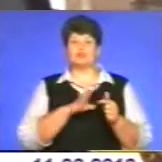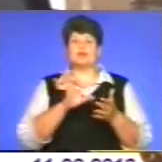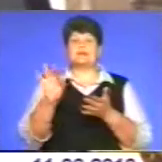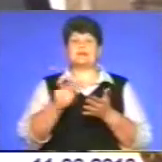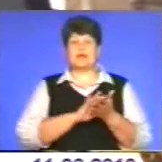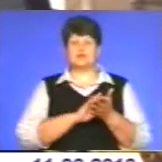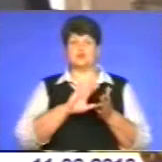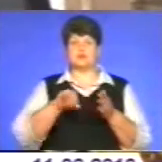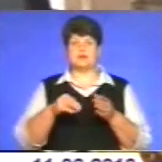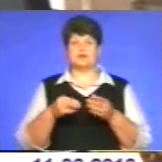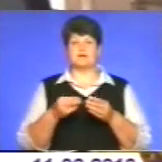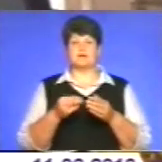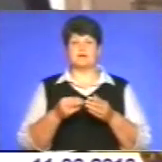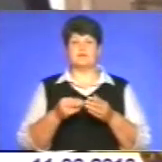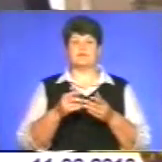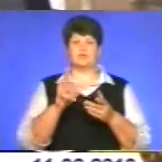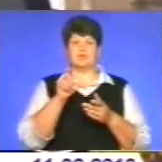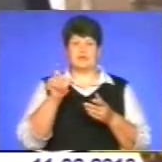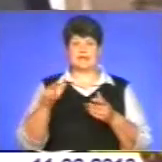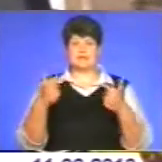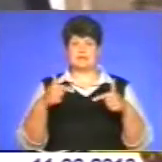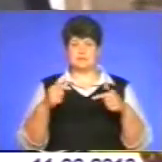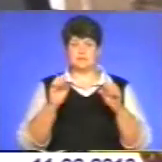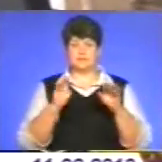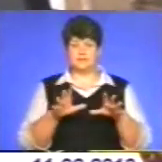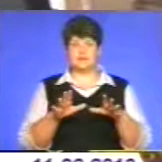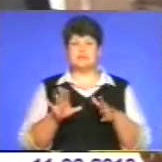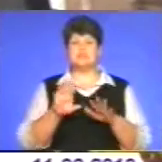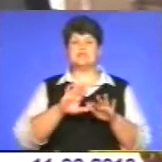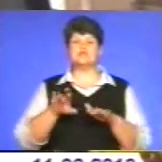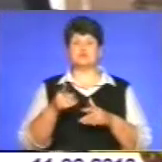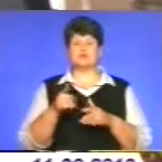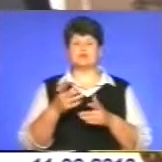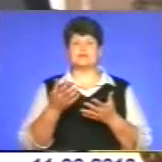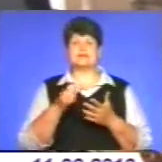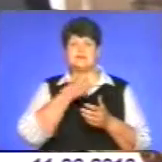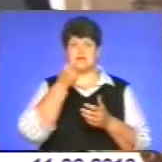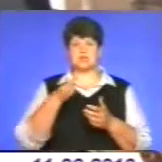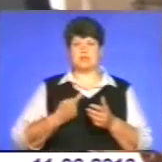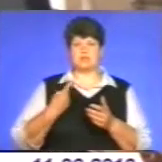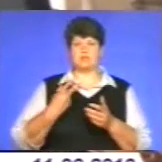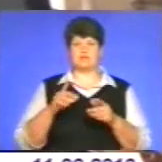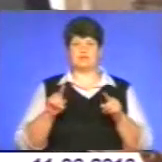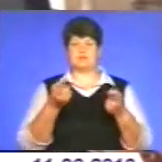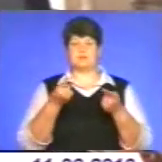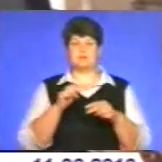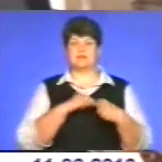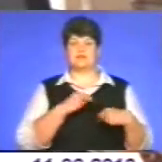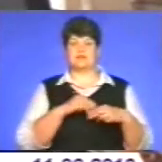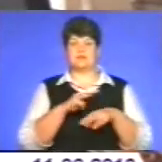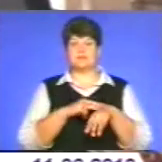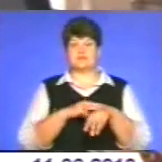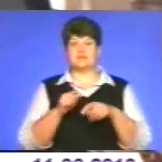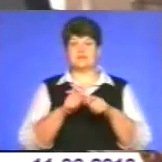після складання вказаними слухачами іспиту, після чого старший майстер був затриманий працівниками поліції. За даним фактом